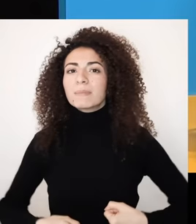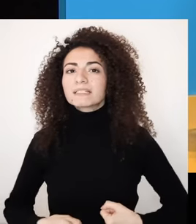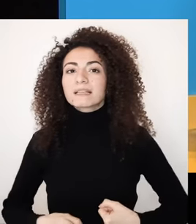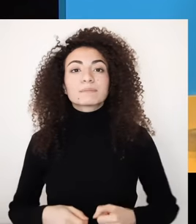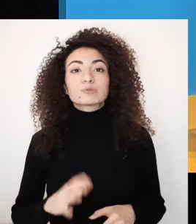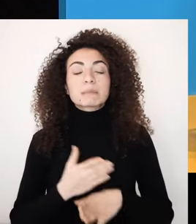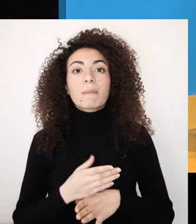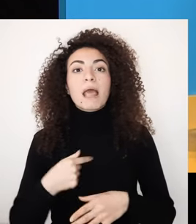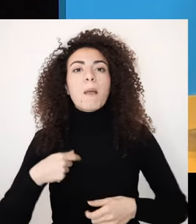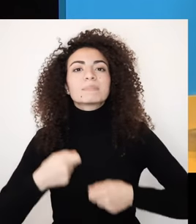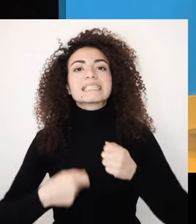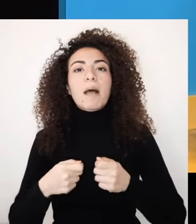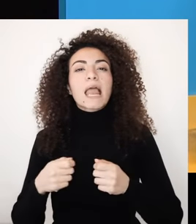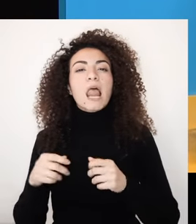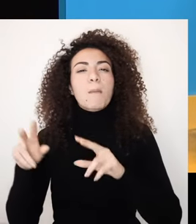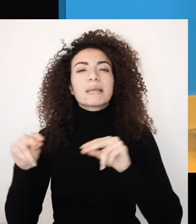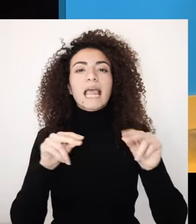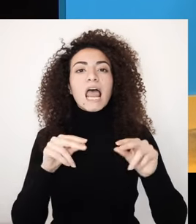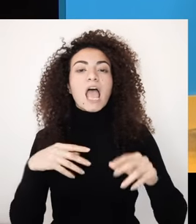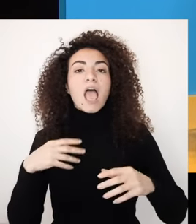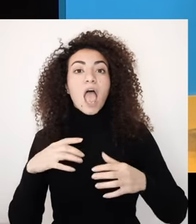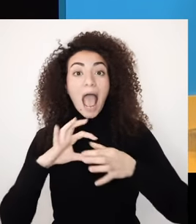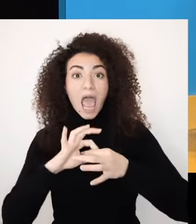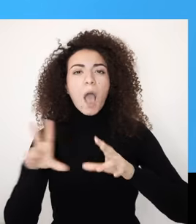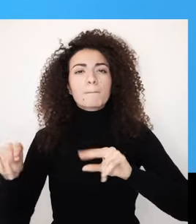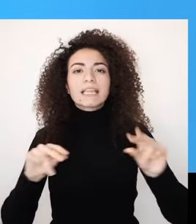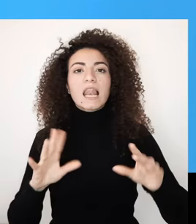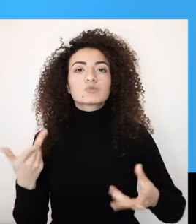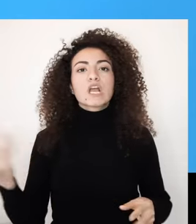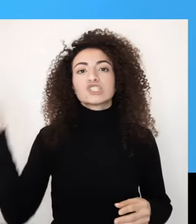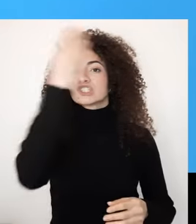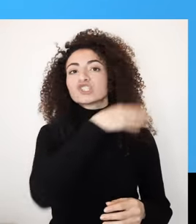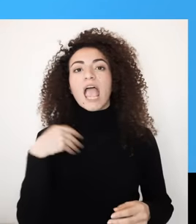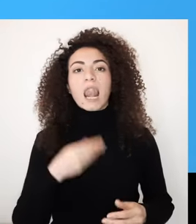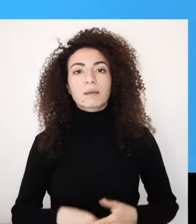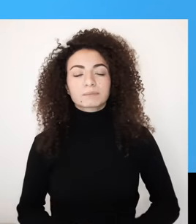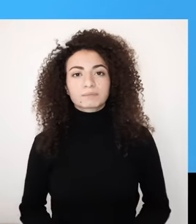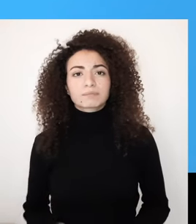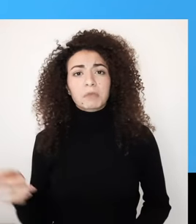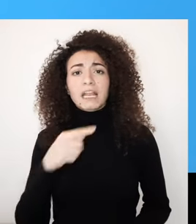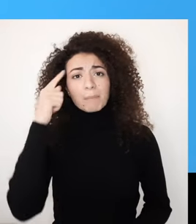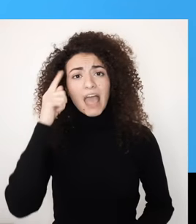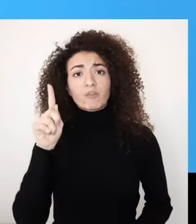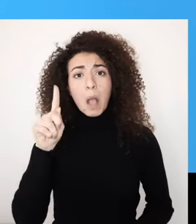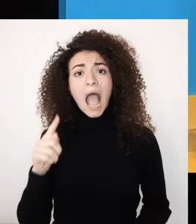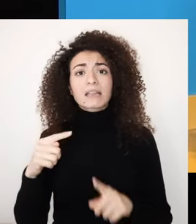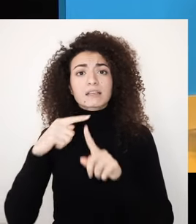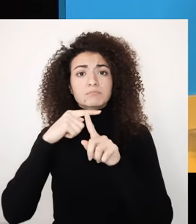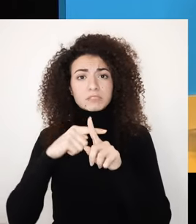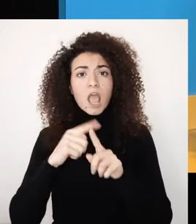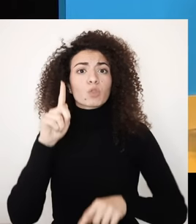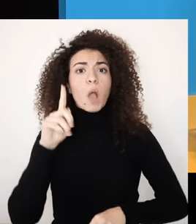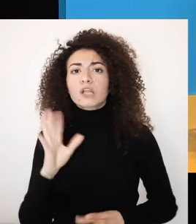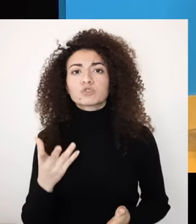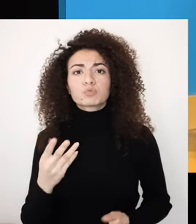العلاقة بالزاد لوشاح ممكن ارتداءه كلنا منعرف إنه واحد زائد واحد بيساوي اثنين بس